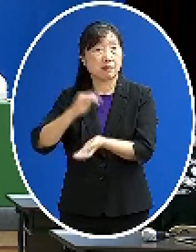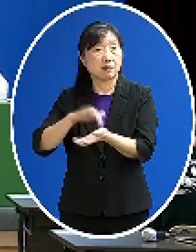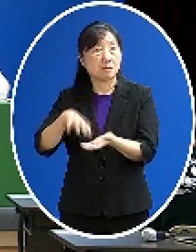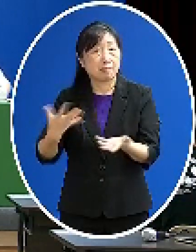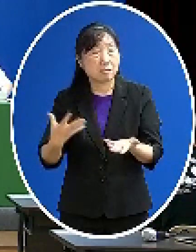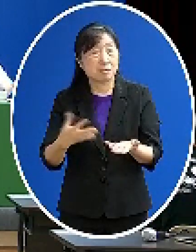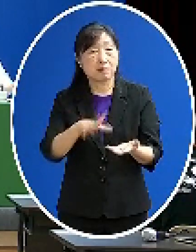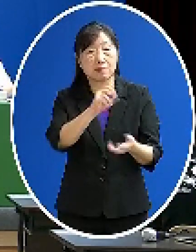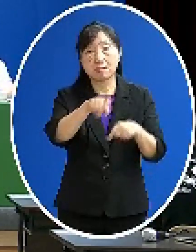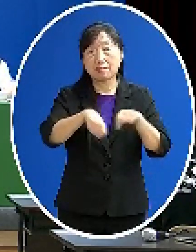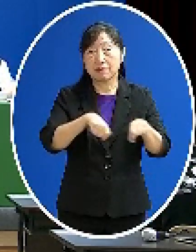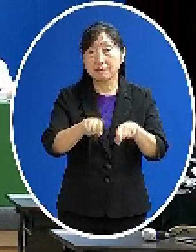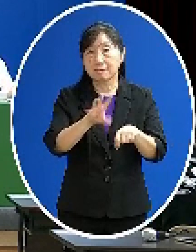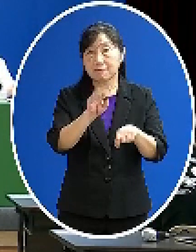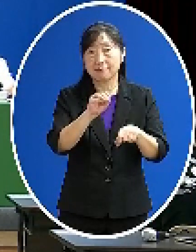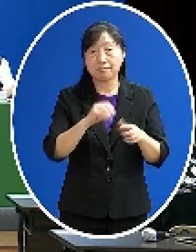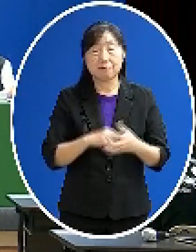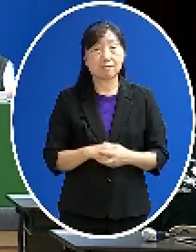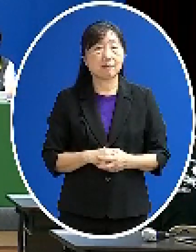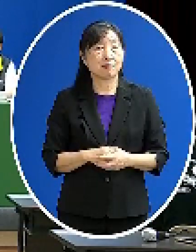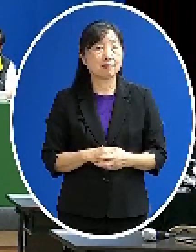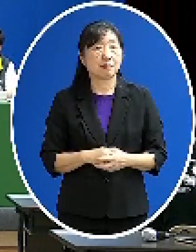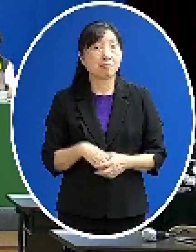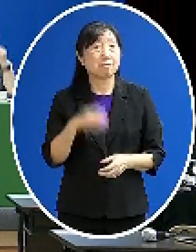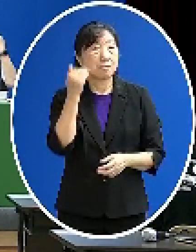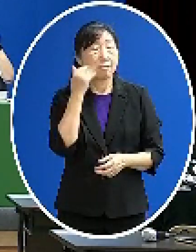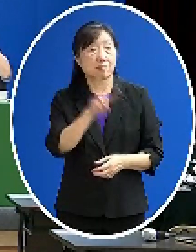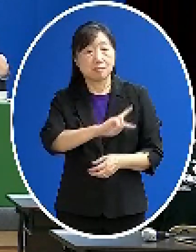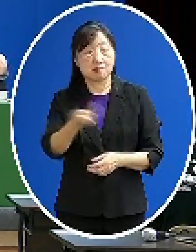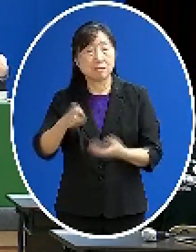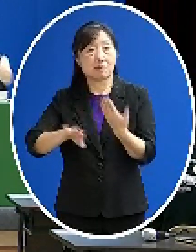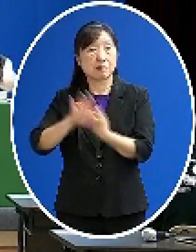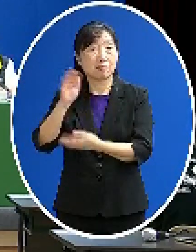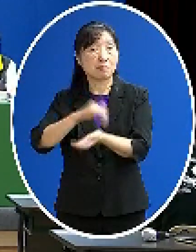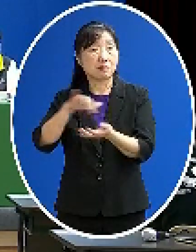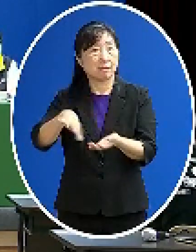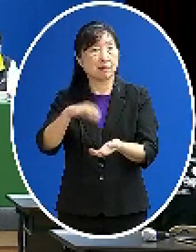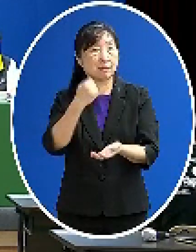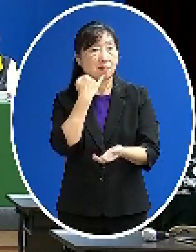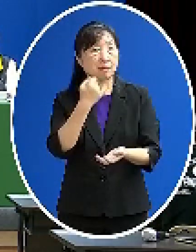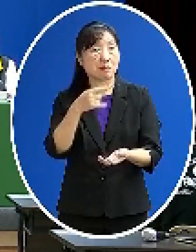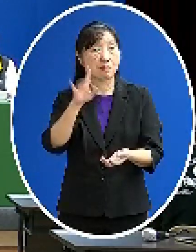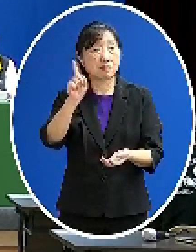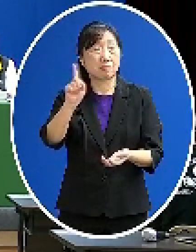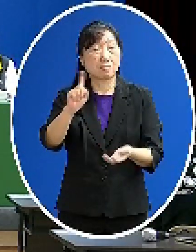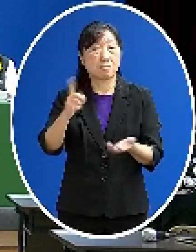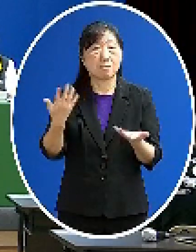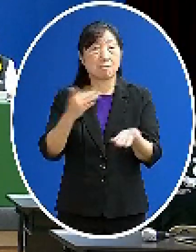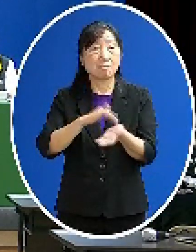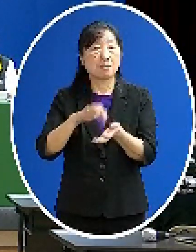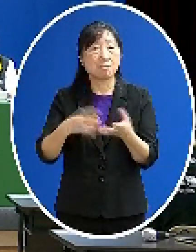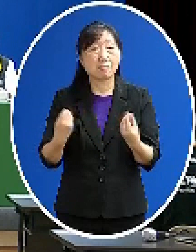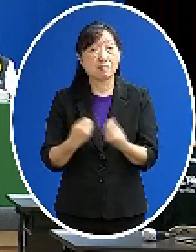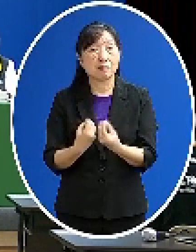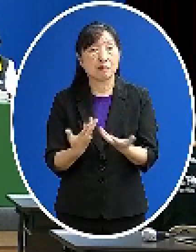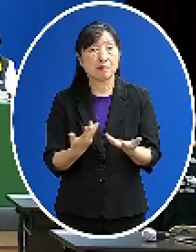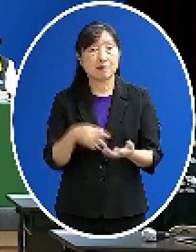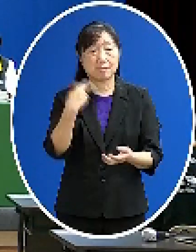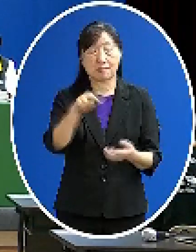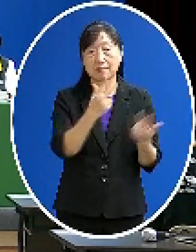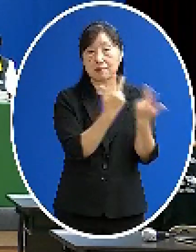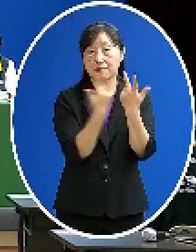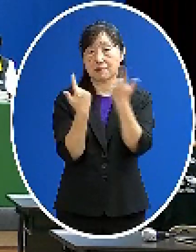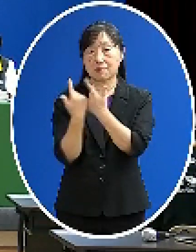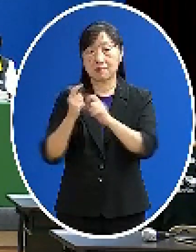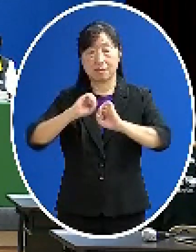心有要規劃嗎如果要移到其他醫院的話 移到哪些地方那第三個問題是 昨天雙北